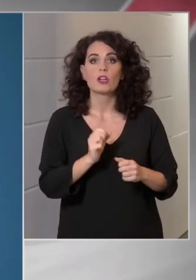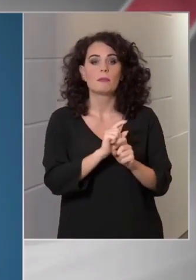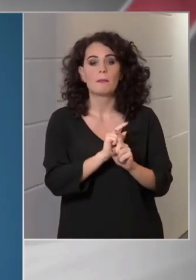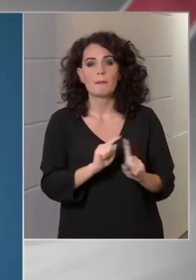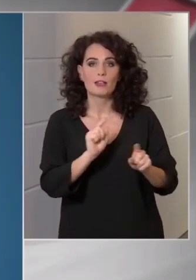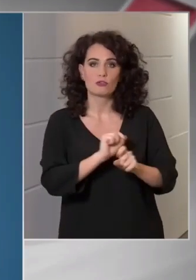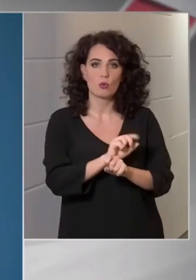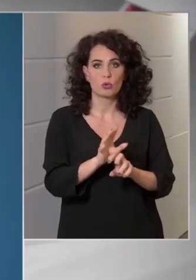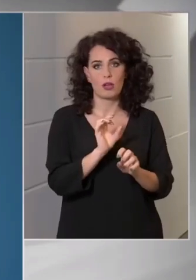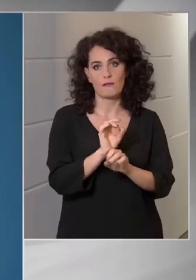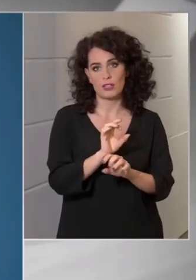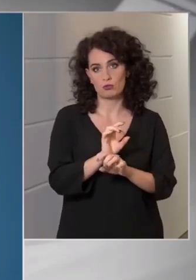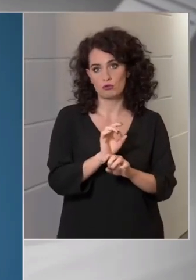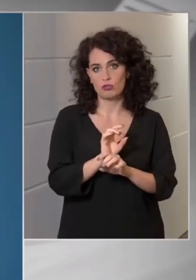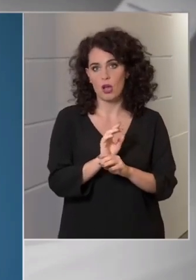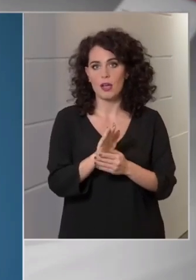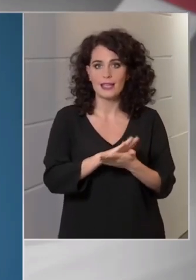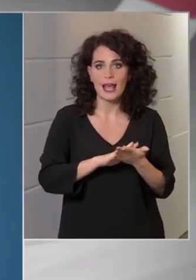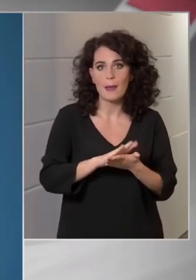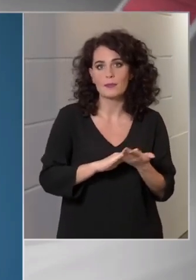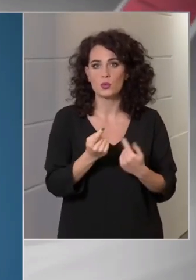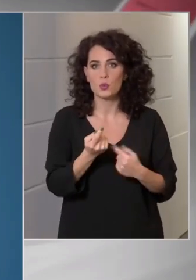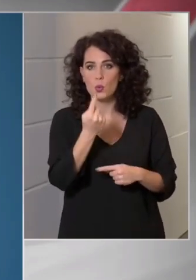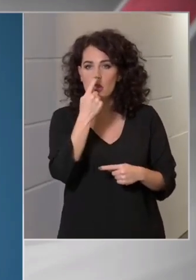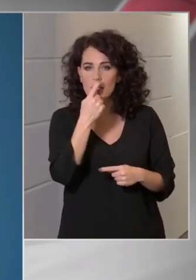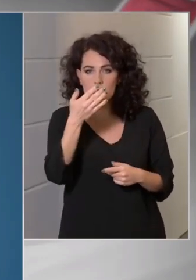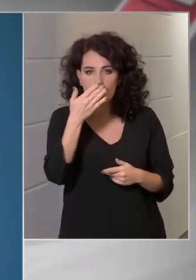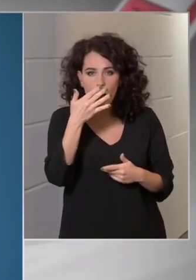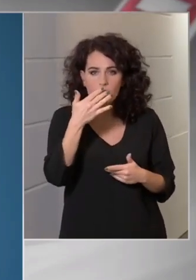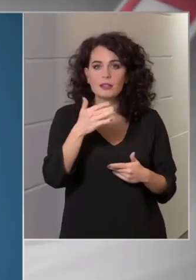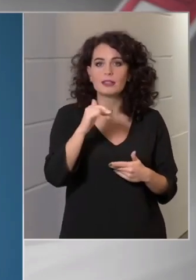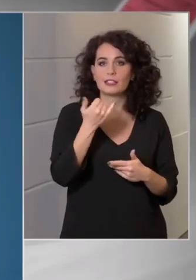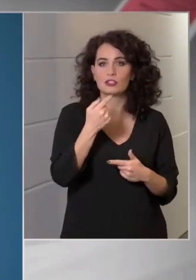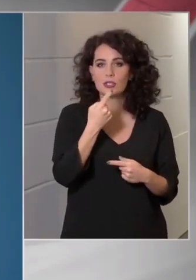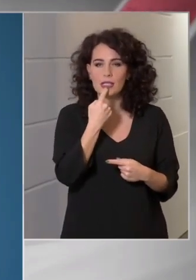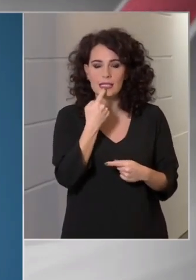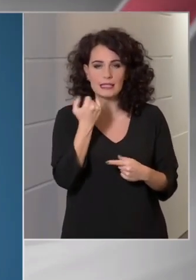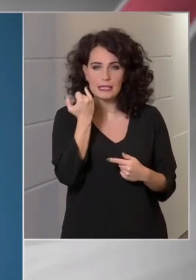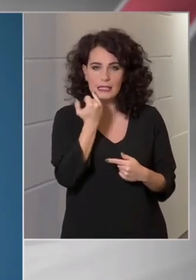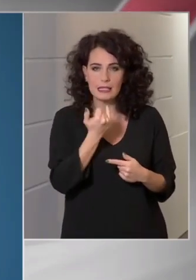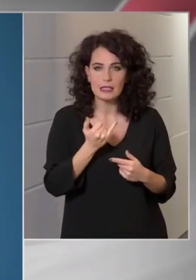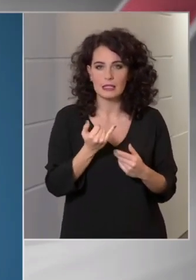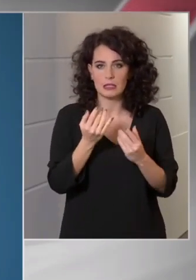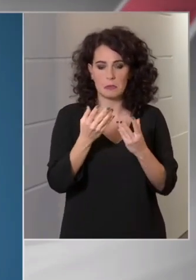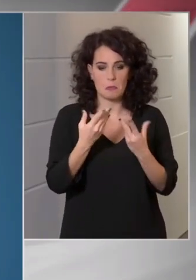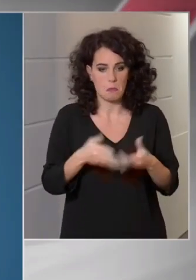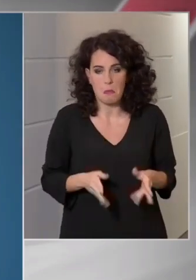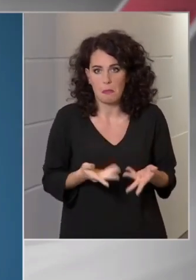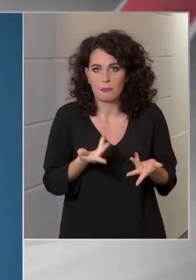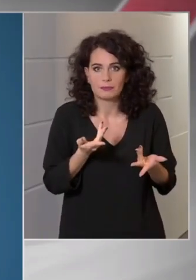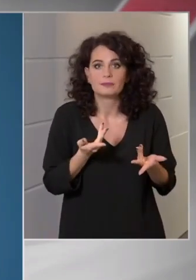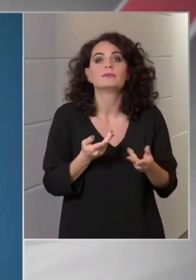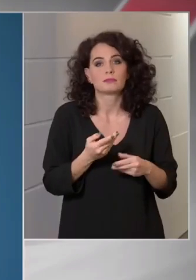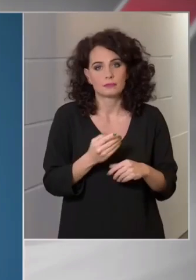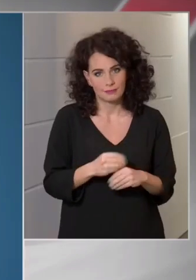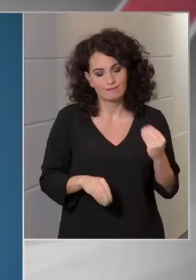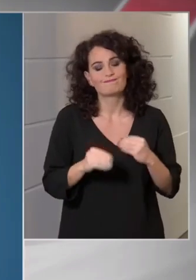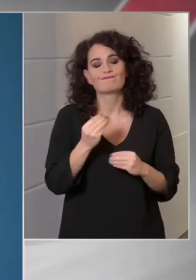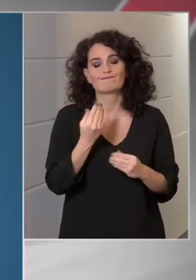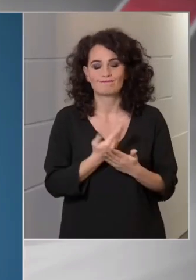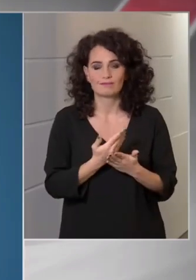szag- és ízvesztésnek a hiánya. Tehát inkább legyünk